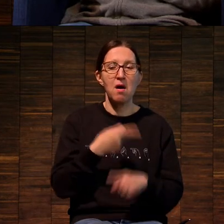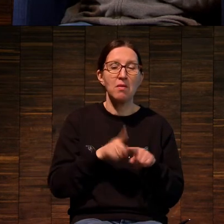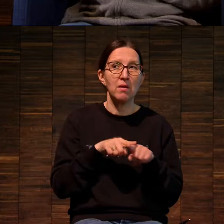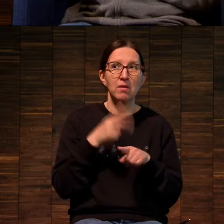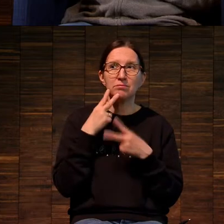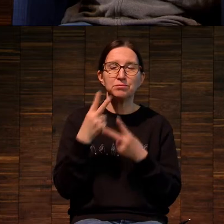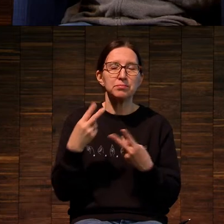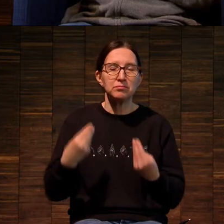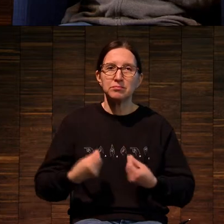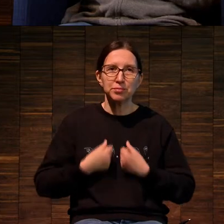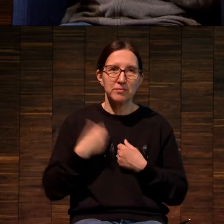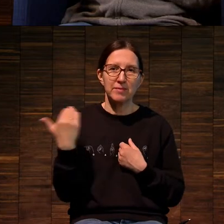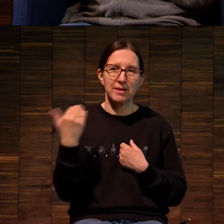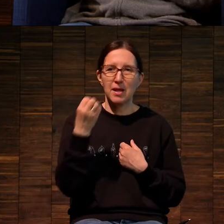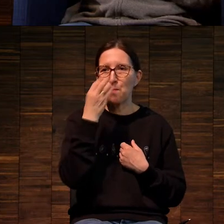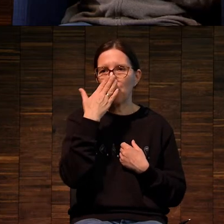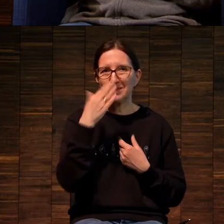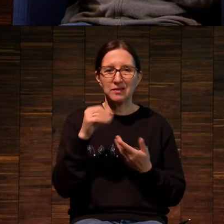школьные картинки.